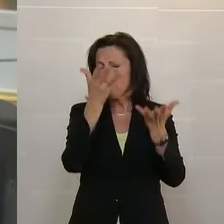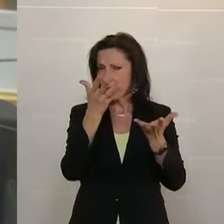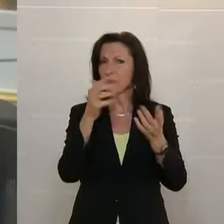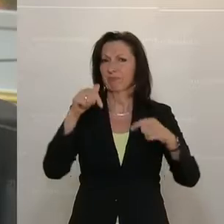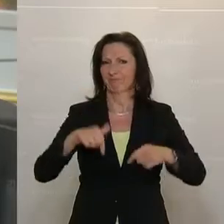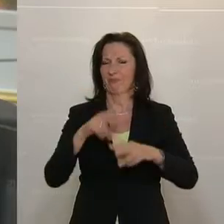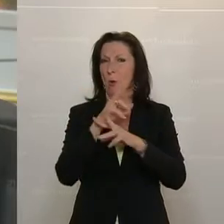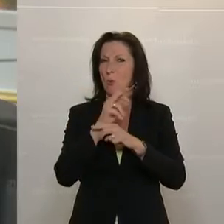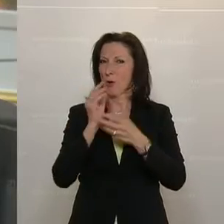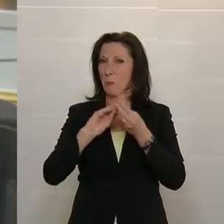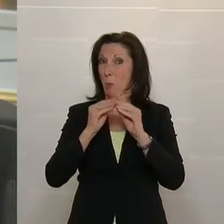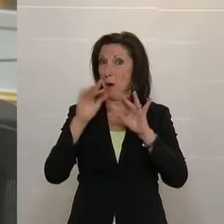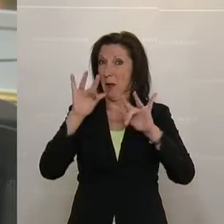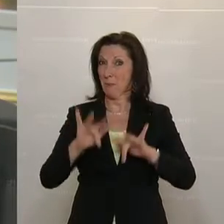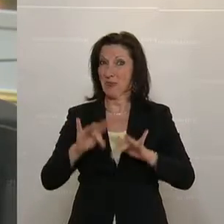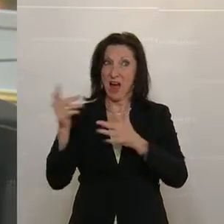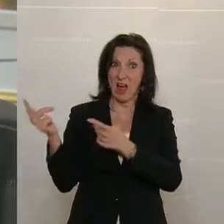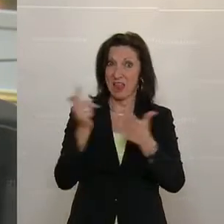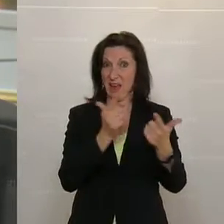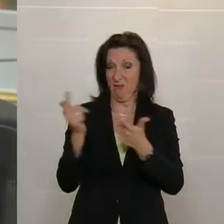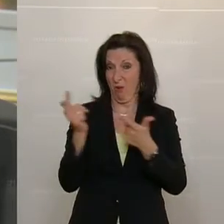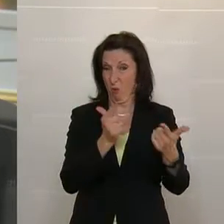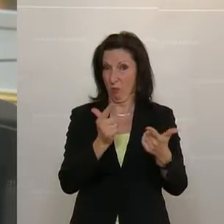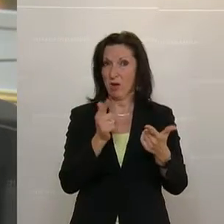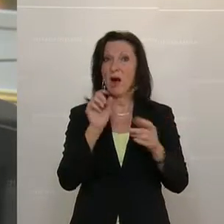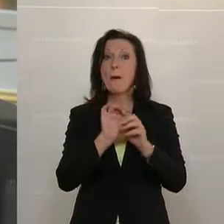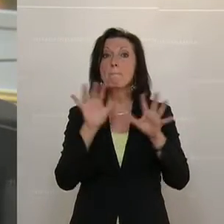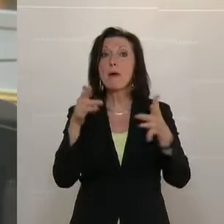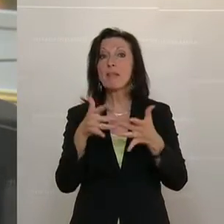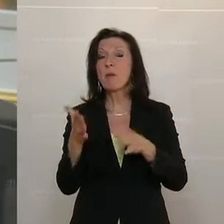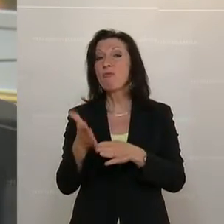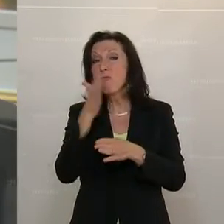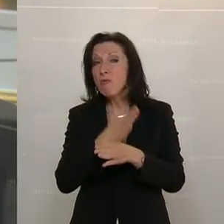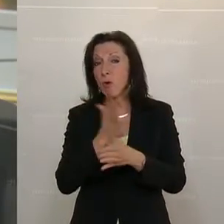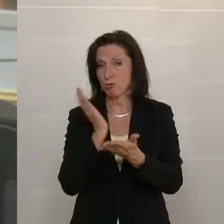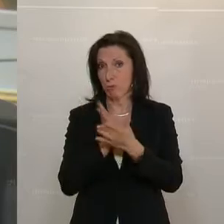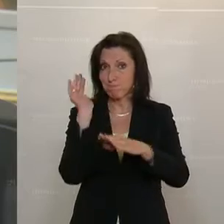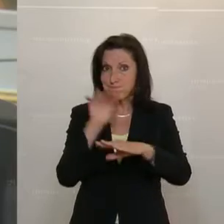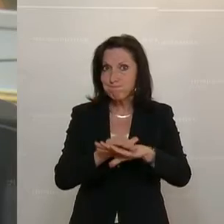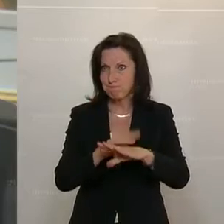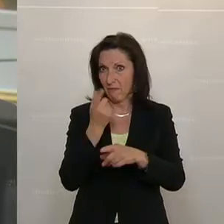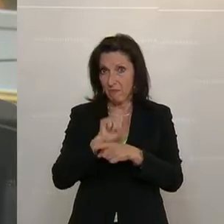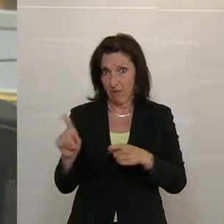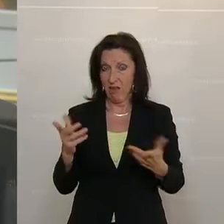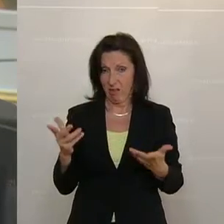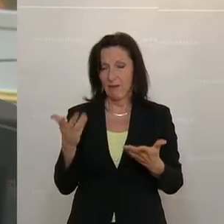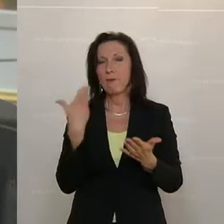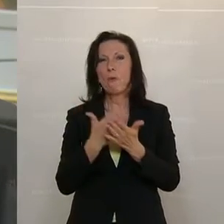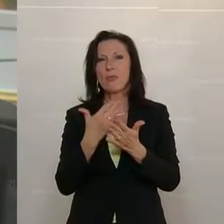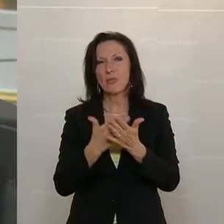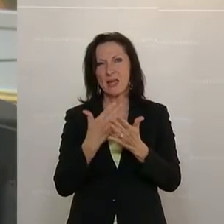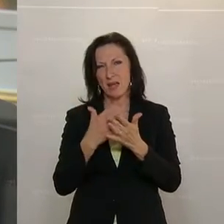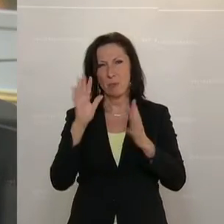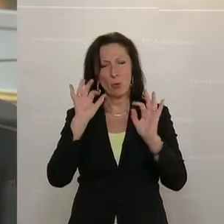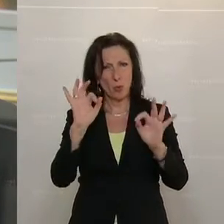Österreich hingewiesen. Das heißt also, wir haben schon vor der Pandemie hier Handlungsbedarf aufgezeigt und daher lohnt es sich,